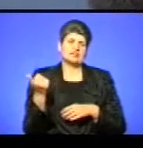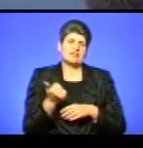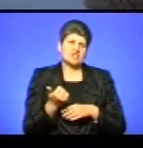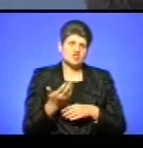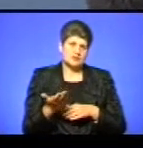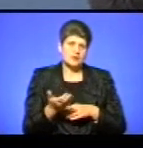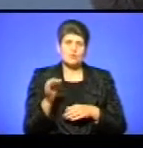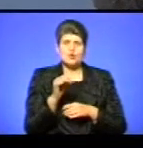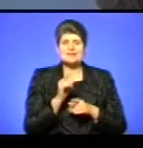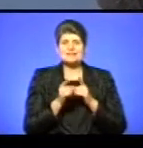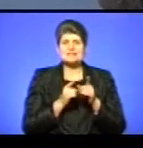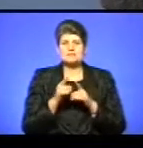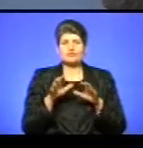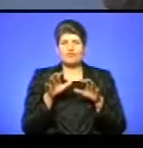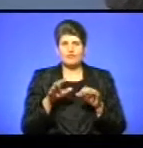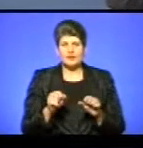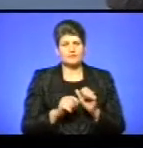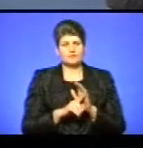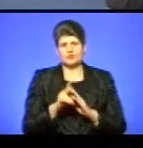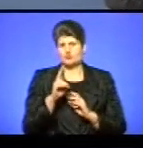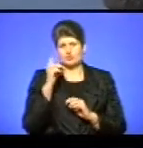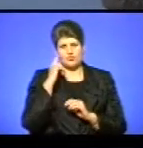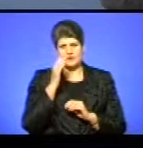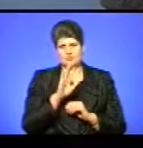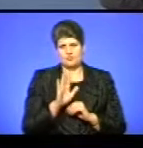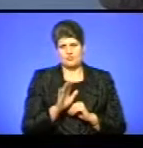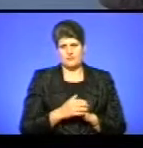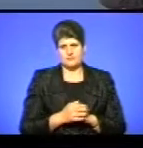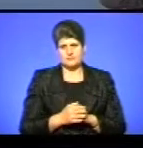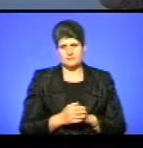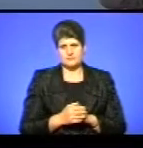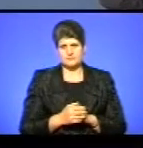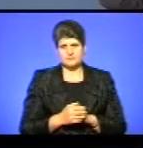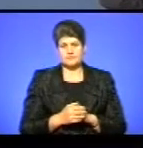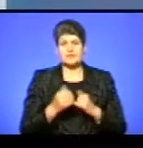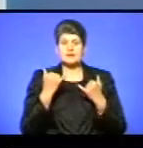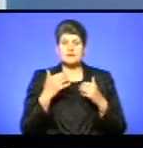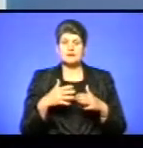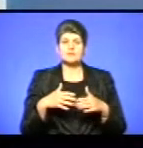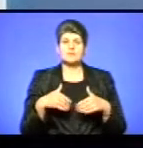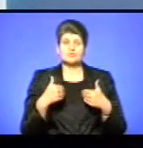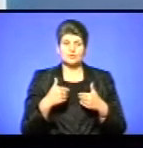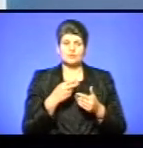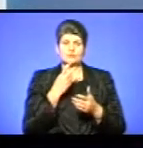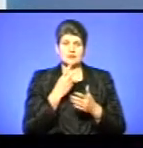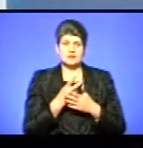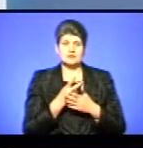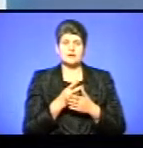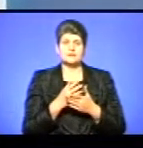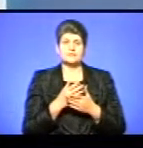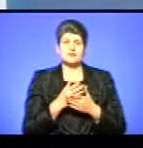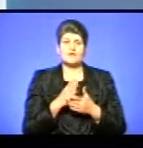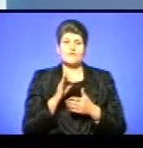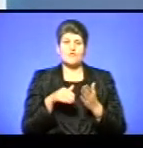зміну влади тоді ще на початку ніхто не думав. Ніхто не ставив таких питань. Зараз пропоную переглянути історію відомої волонтерки з